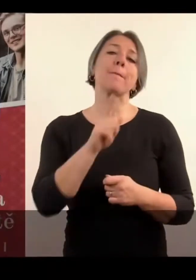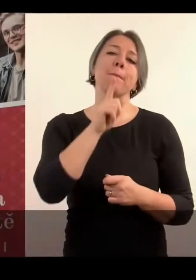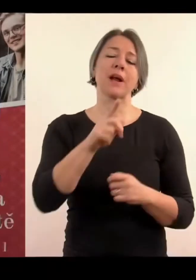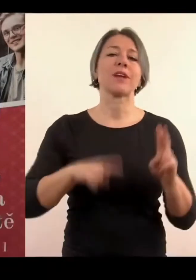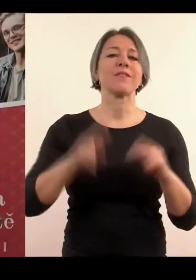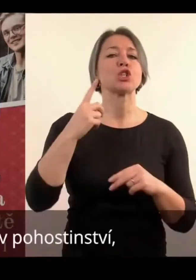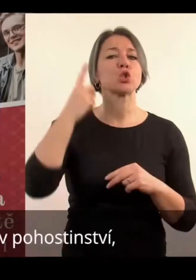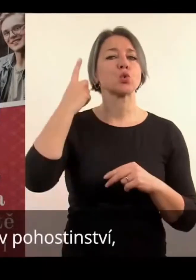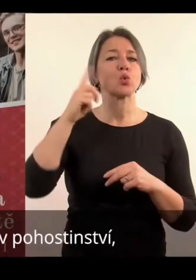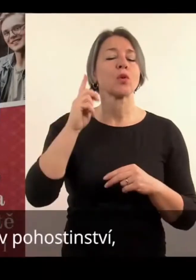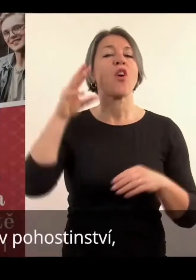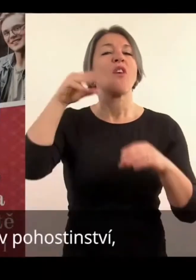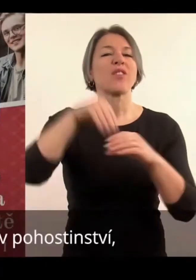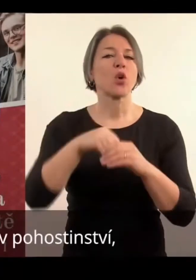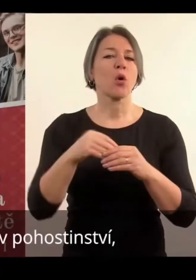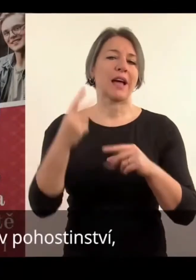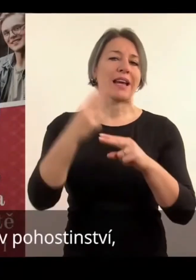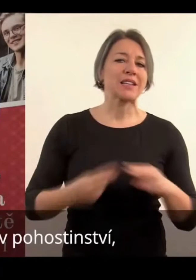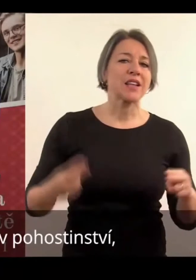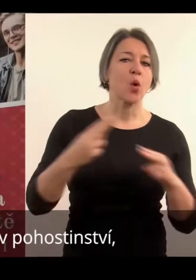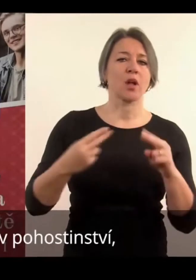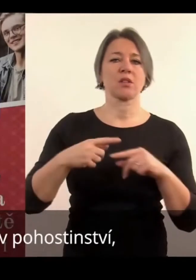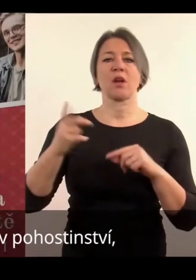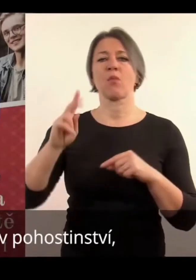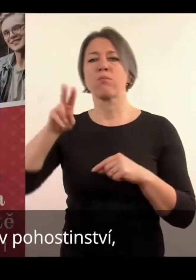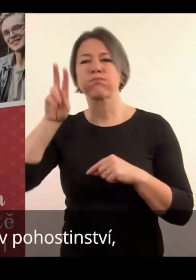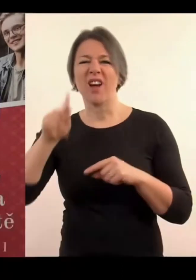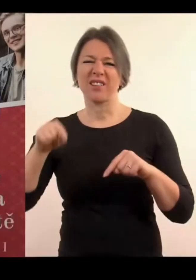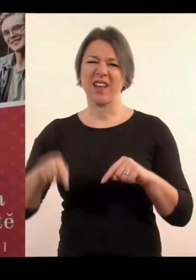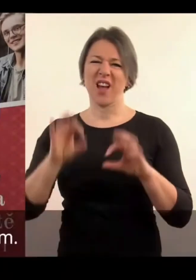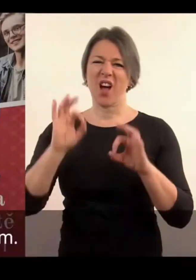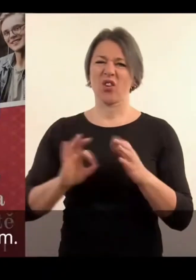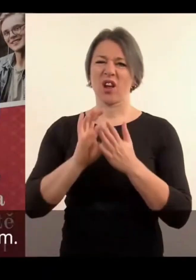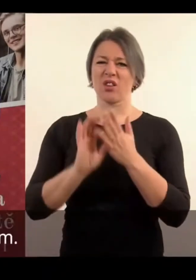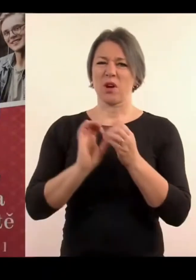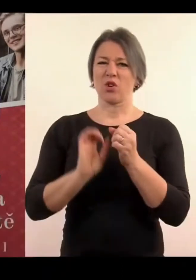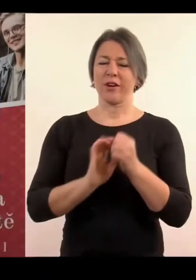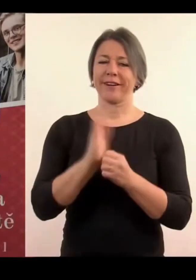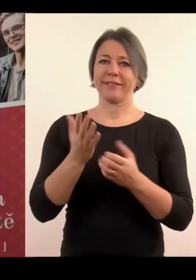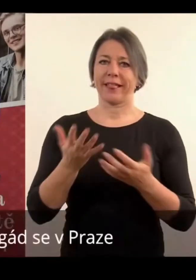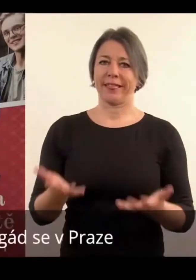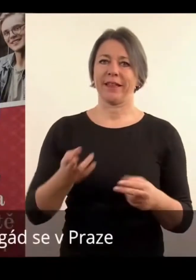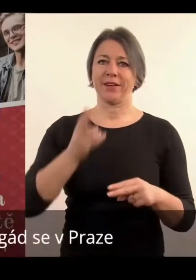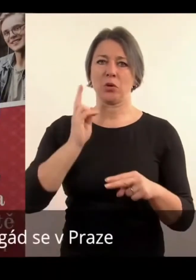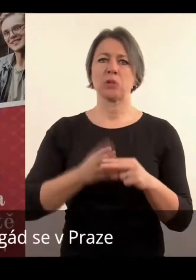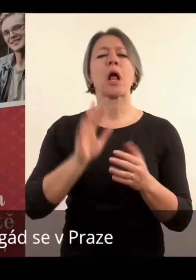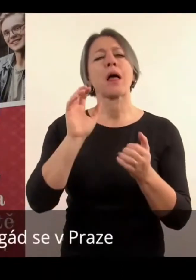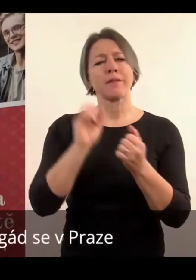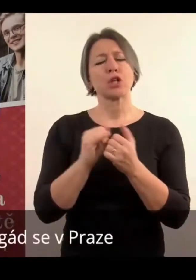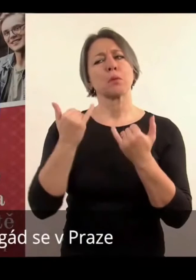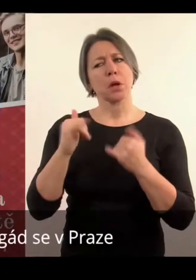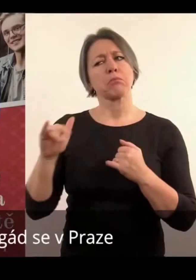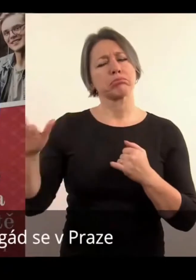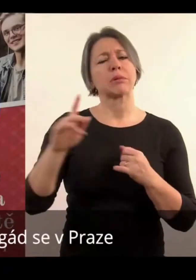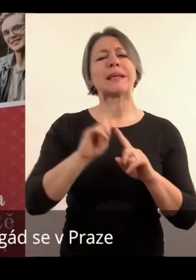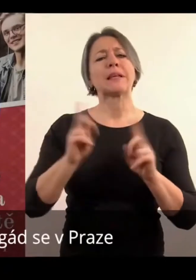pravda, že většina studentů dělala svůj činnící, co se dostatečně zajmují, že nějaké možnosti brigádci se Praze